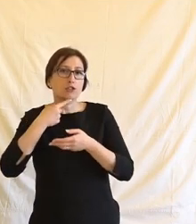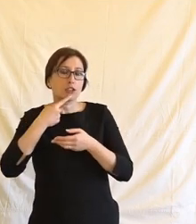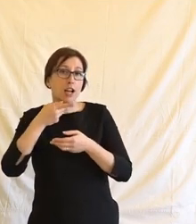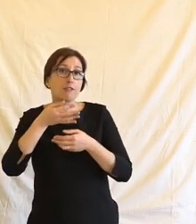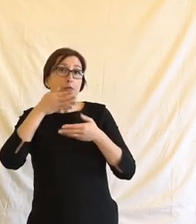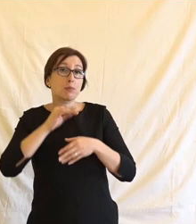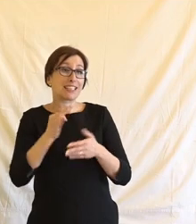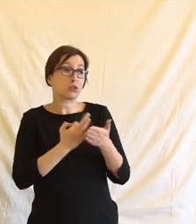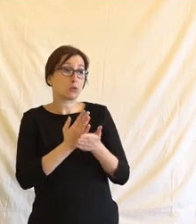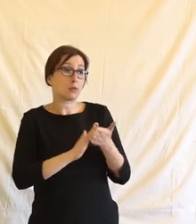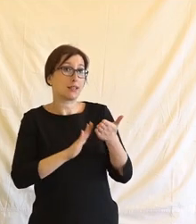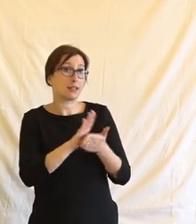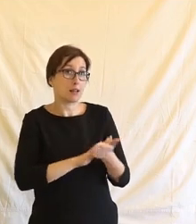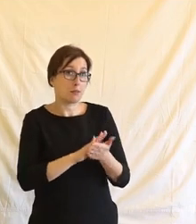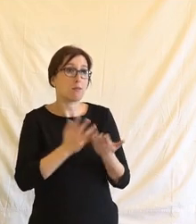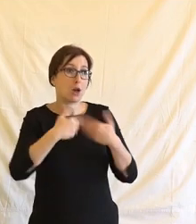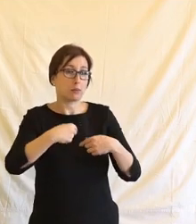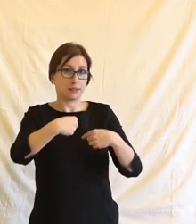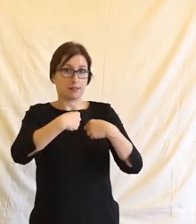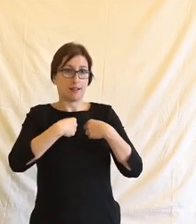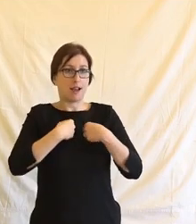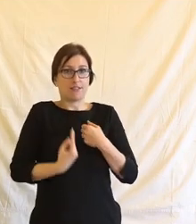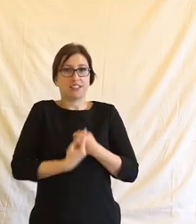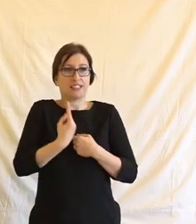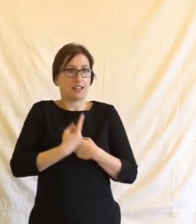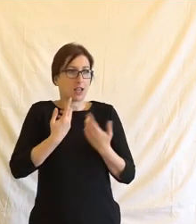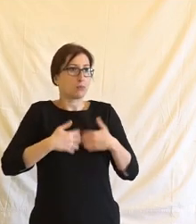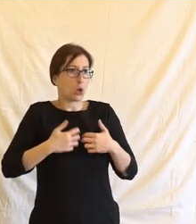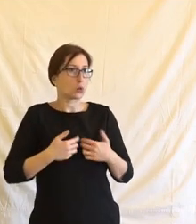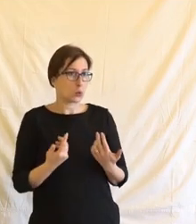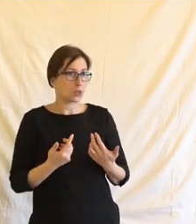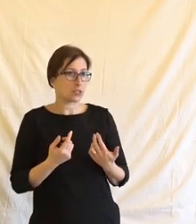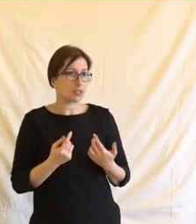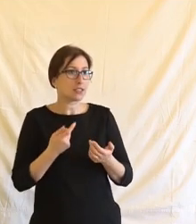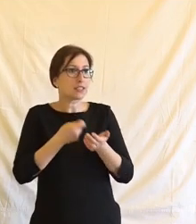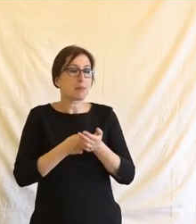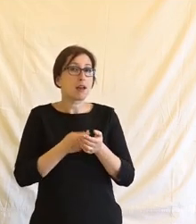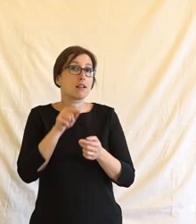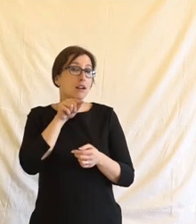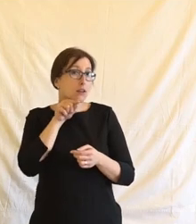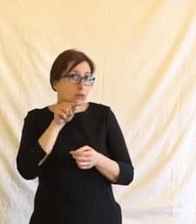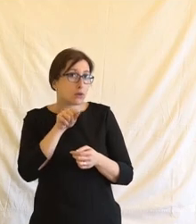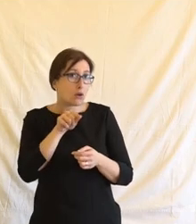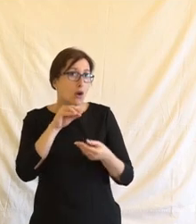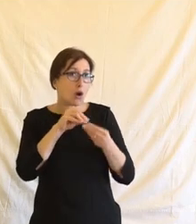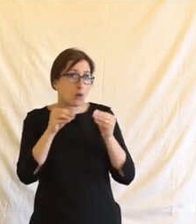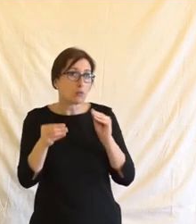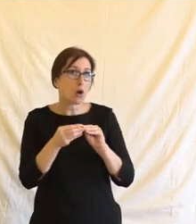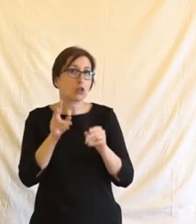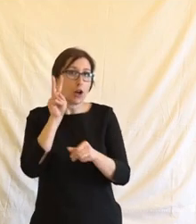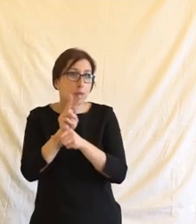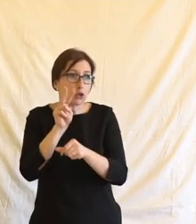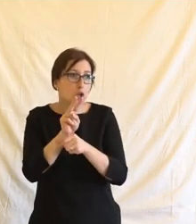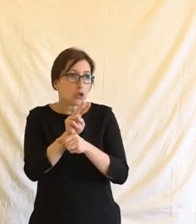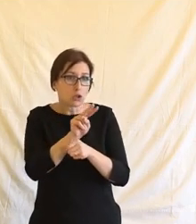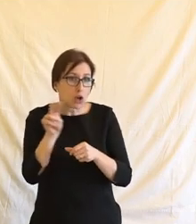pokud je nějaká služba zadarmo, tak vy jste ten produkt. A je otázka, do jaké míry mohu třeba obchodovat s pozorností